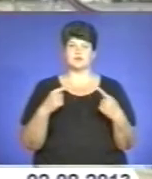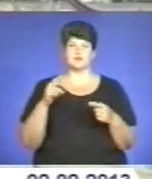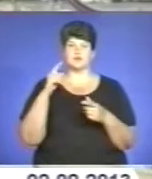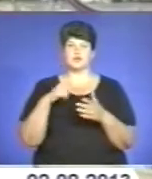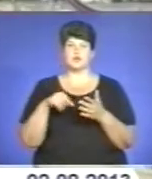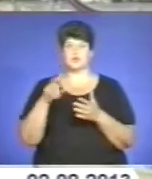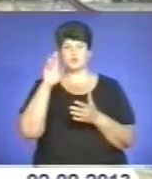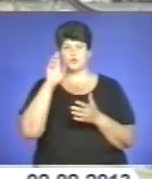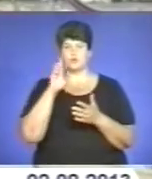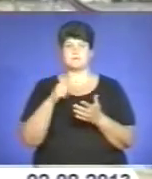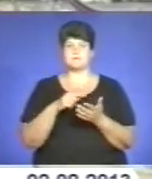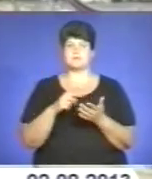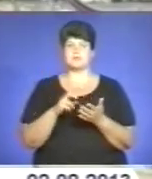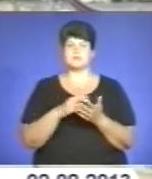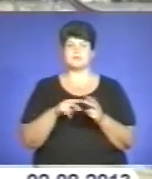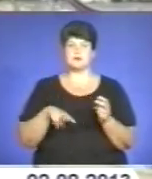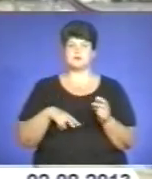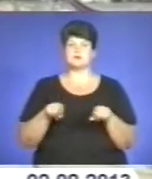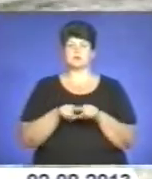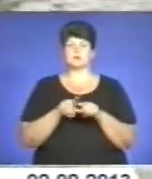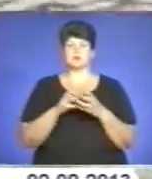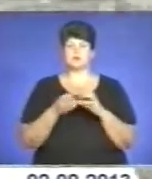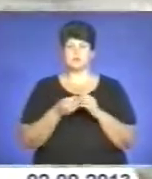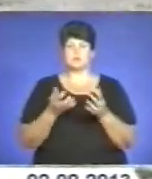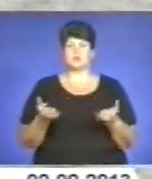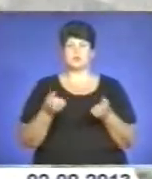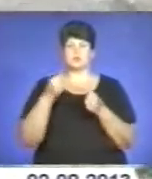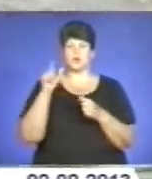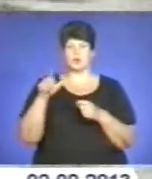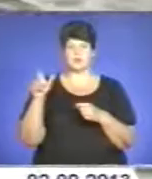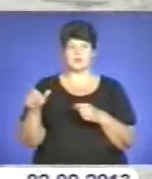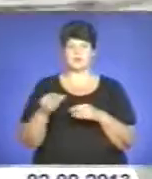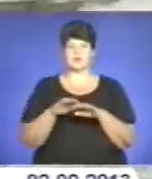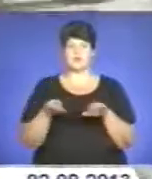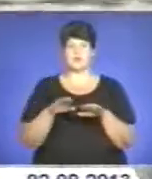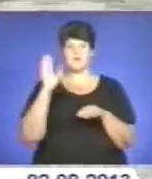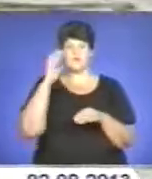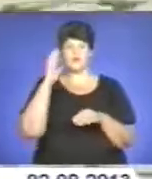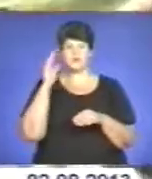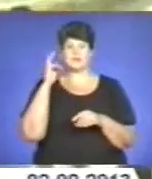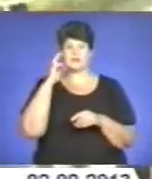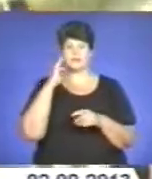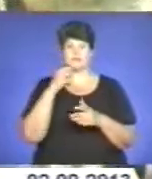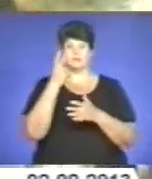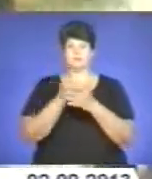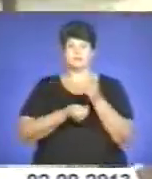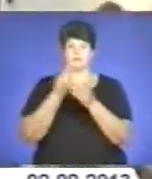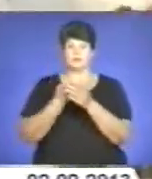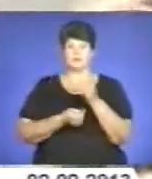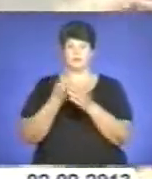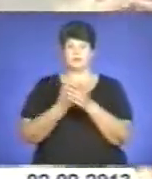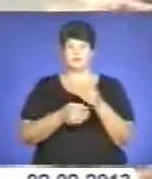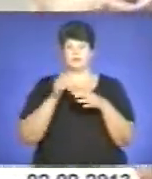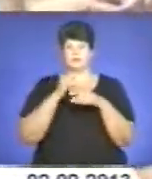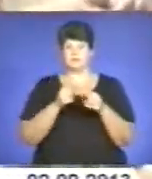Цього літа особливо гостро стоїть проблема рятування людей на воді, каже Олександр Вілку. Київ не здогнав за кількістю потопельників, відпочивальників на